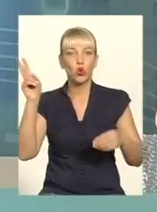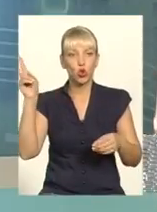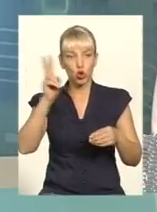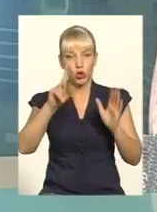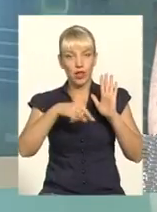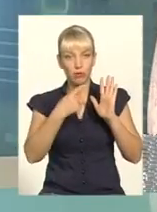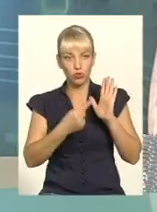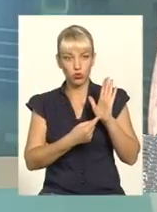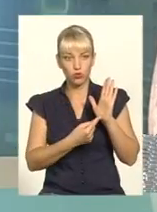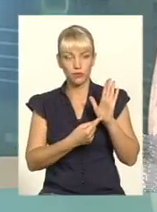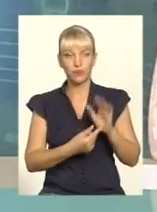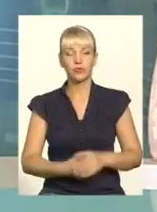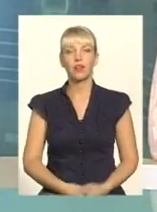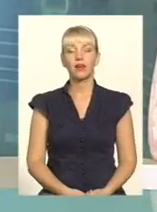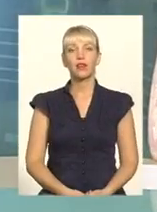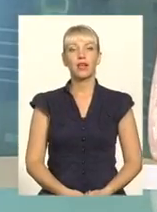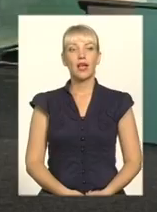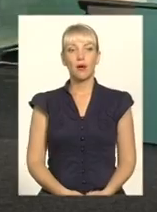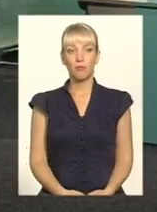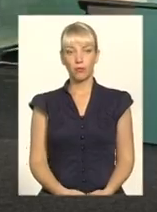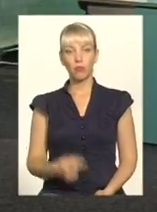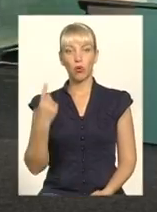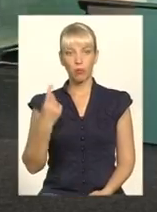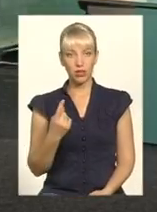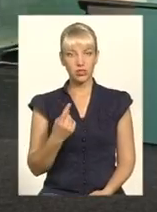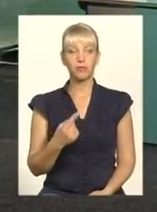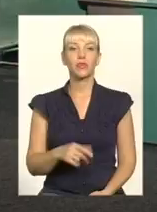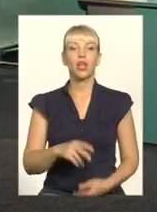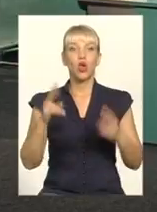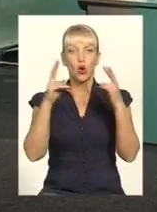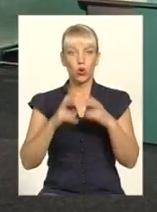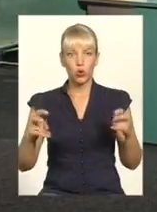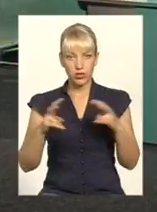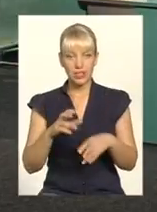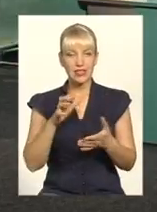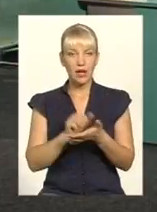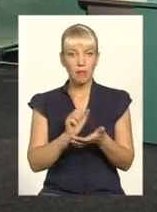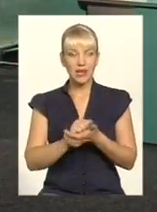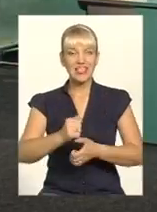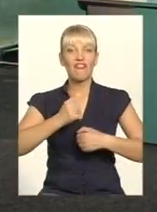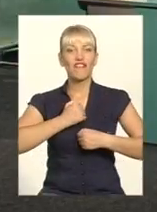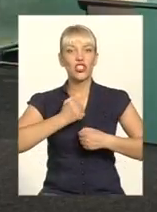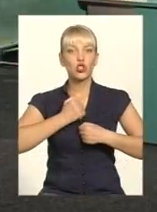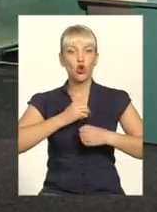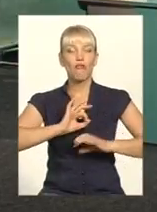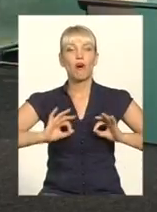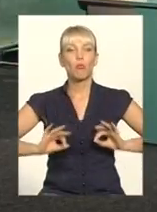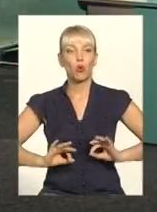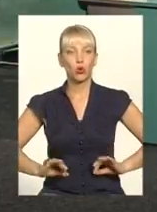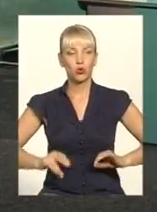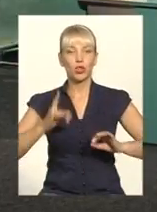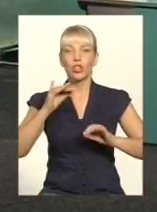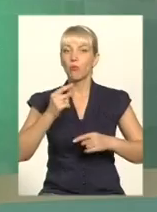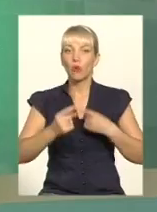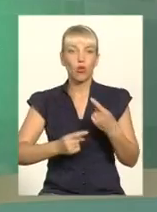Пане Олександре. По-перше, що до СБУ, то розслідуванням займається військова прокуратура. Прокоментувати наслідки розслідування я, на